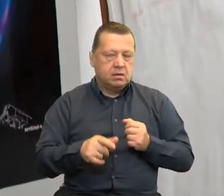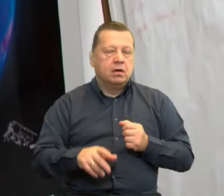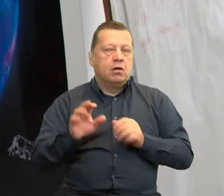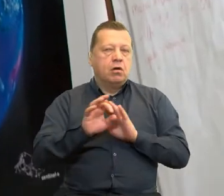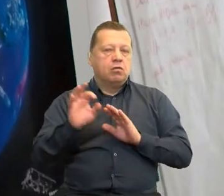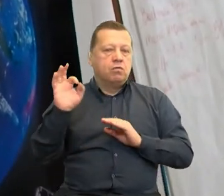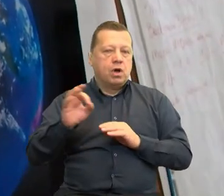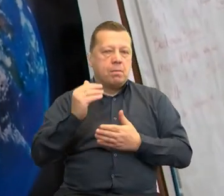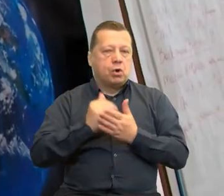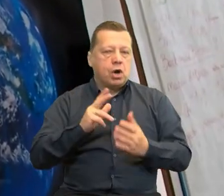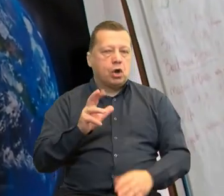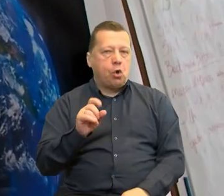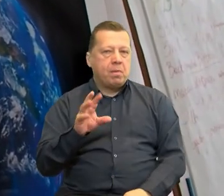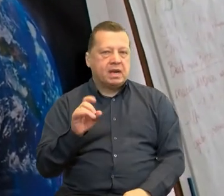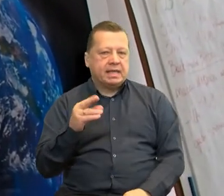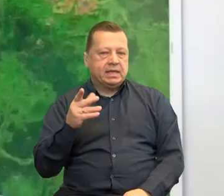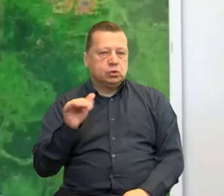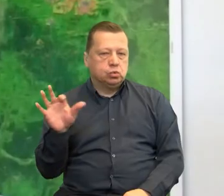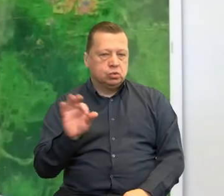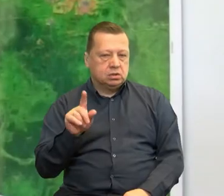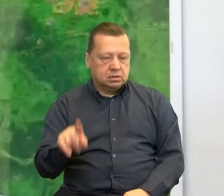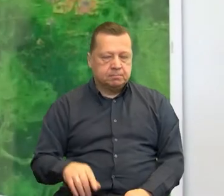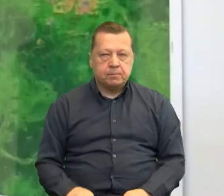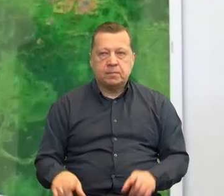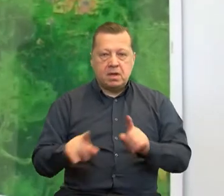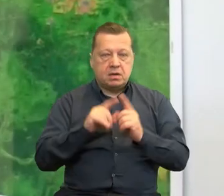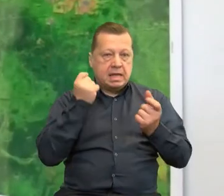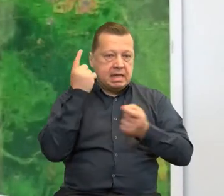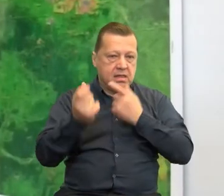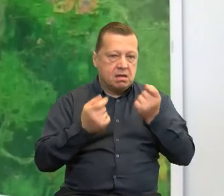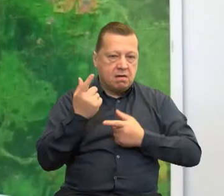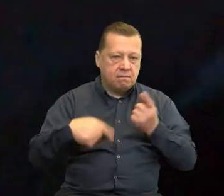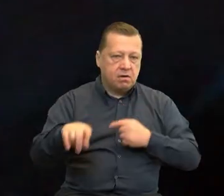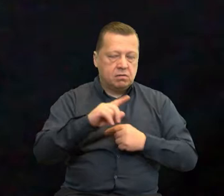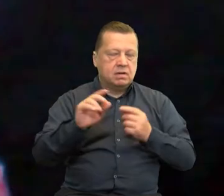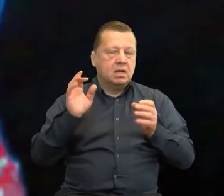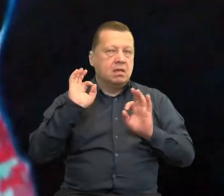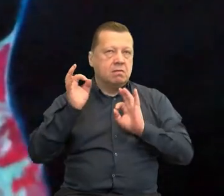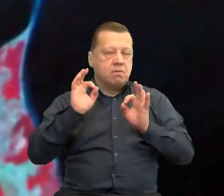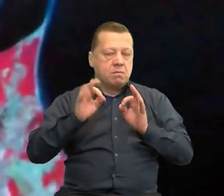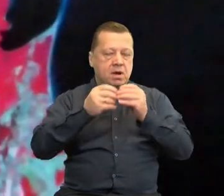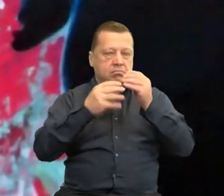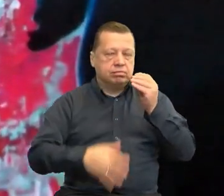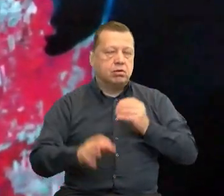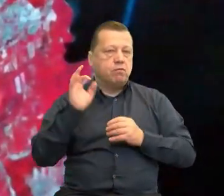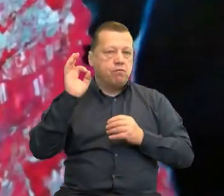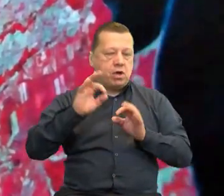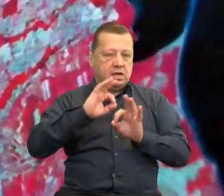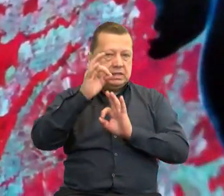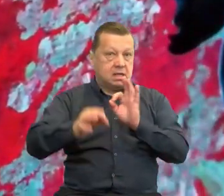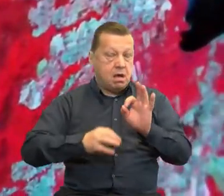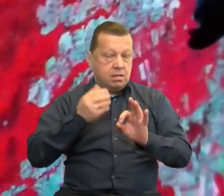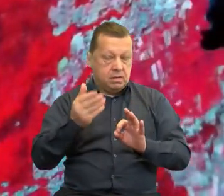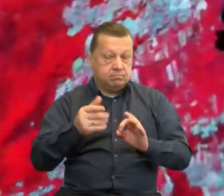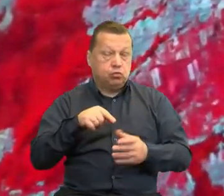a także zwiększenie świadomości popytu i innowacyjności w zakresie danych satelitarnych. Możemy pochwalić się opracowaniem